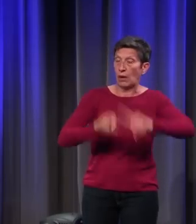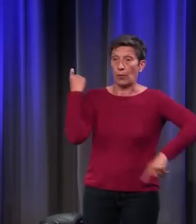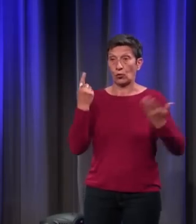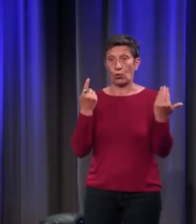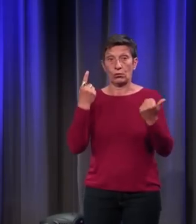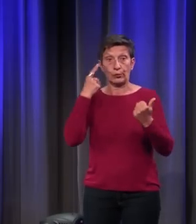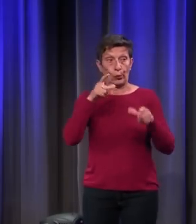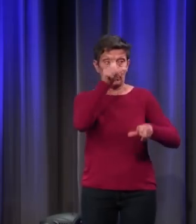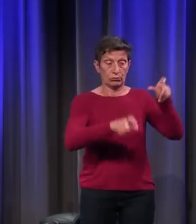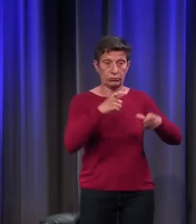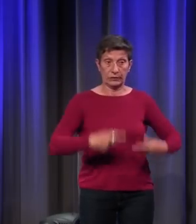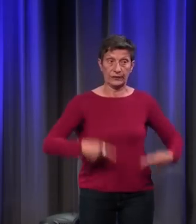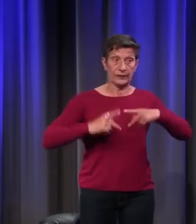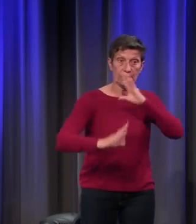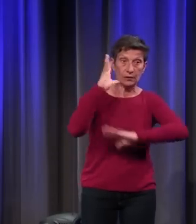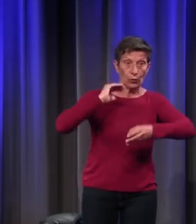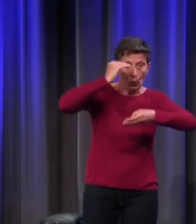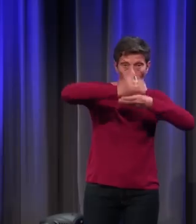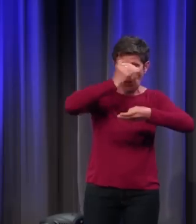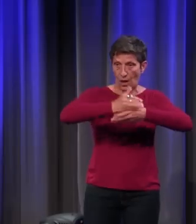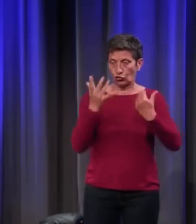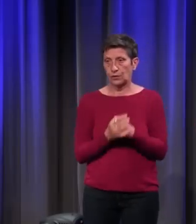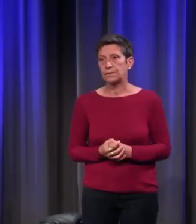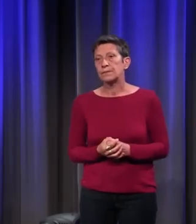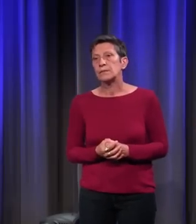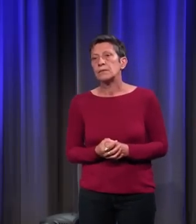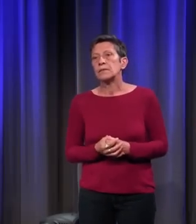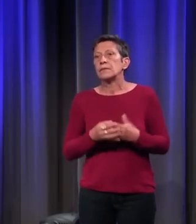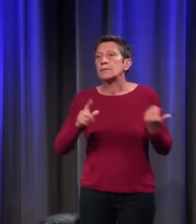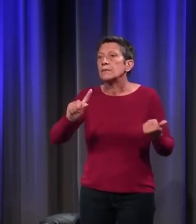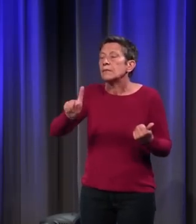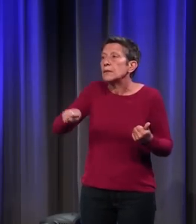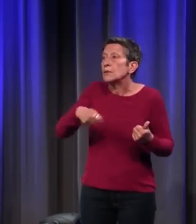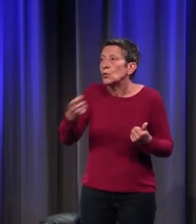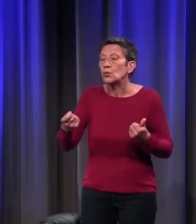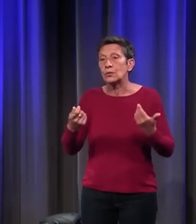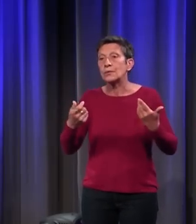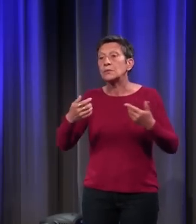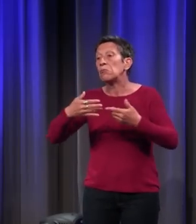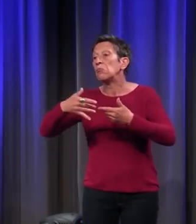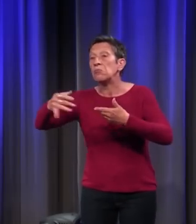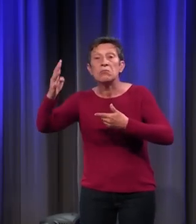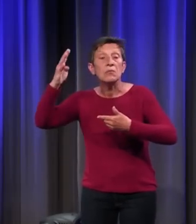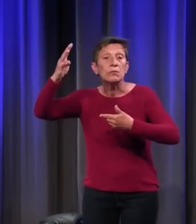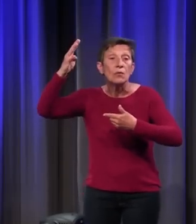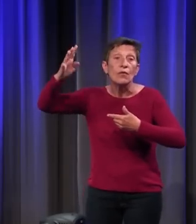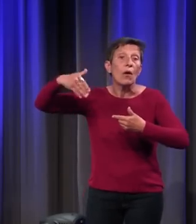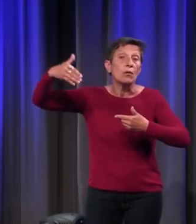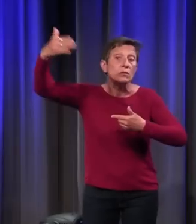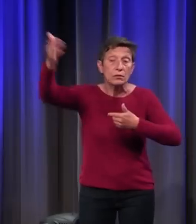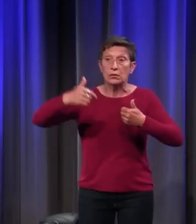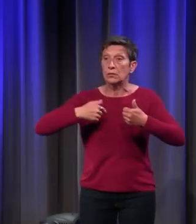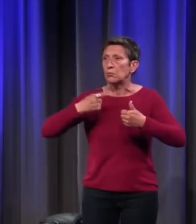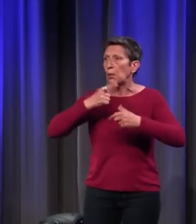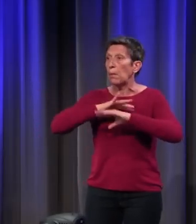les femmes du Moyen Âge. Évidemment, je ne parle pas, comme certains de mes collègues qui vont suivre, des spéculations de très haut